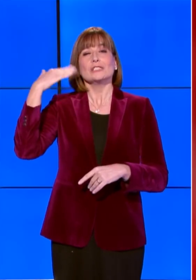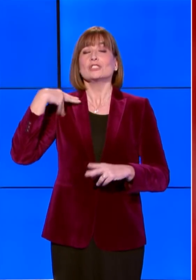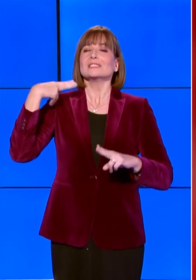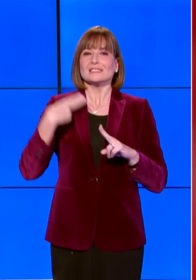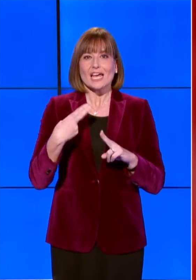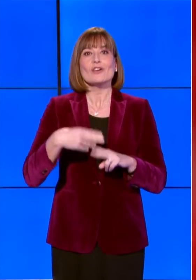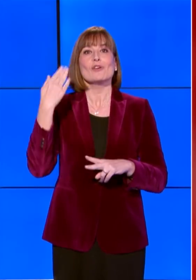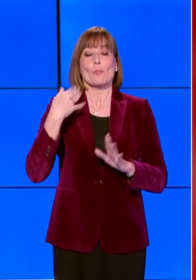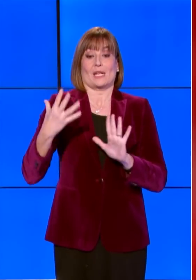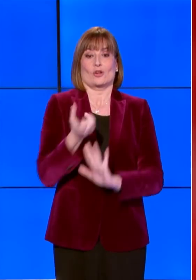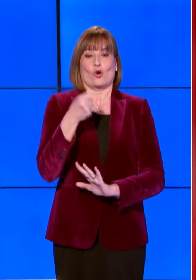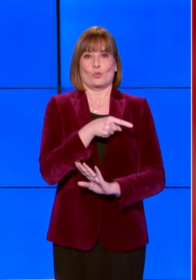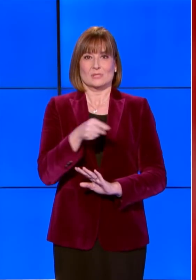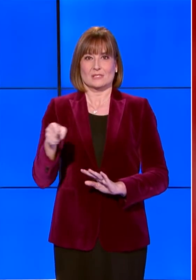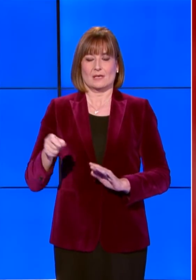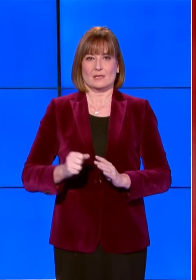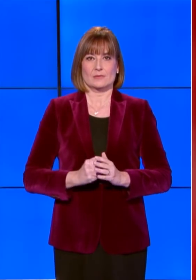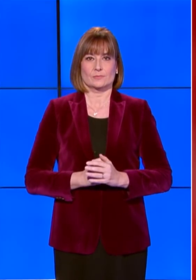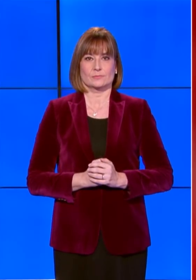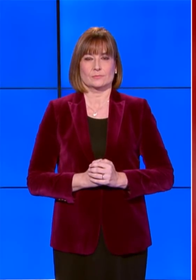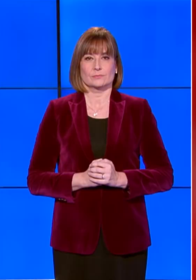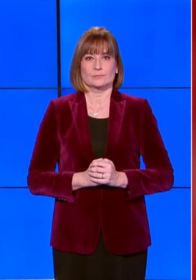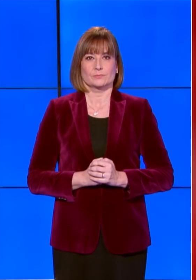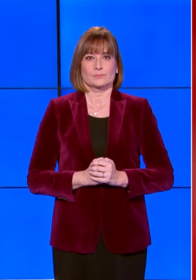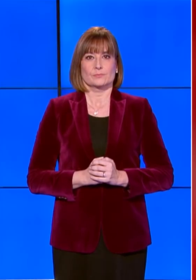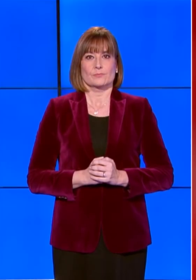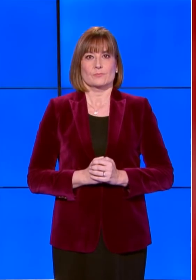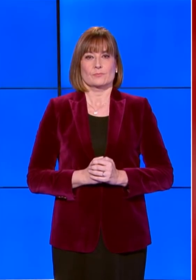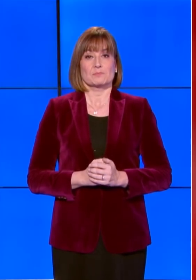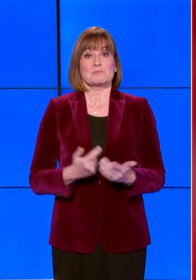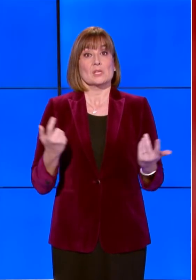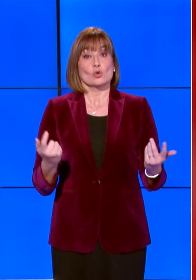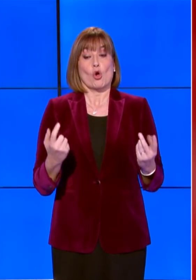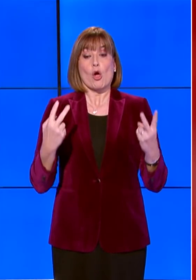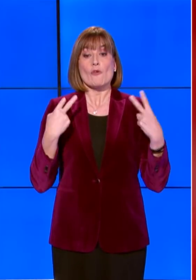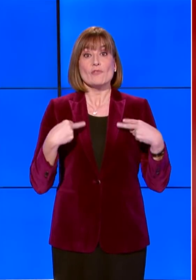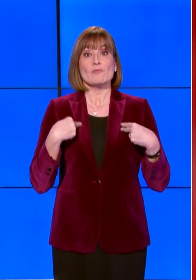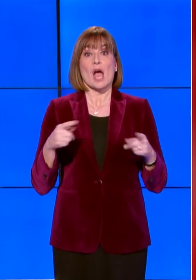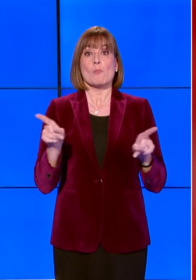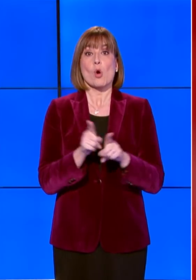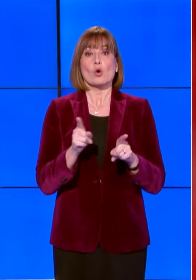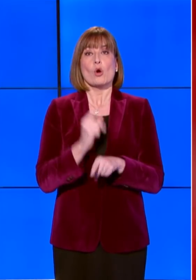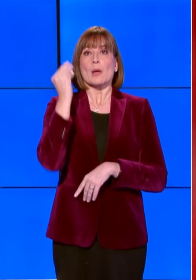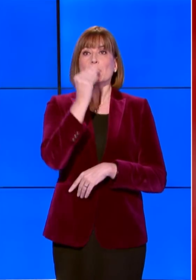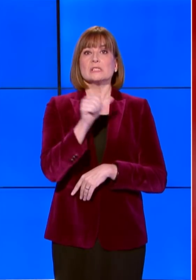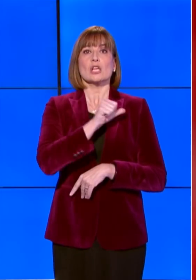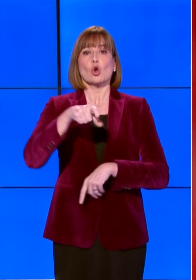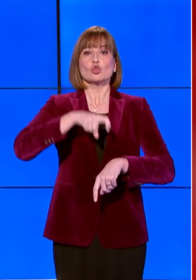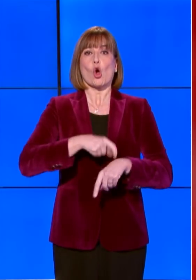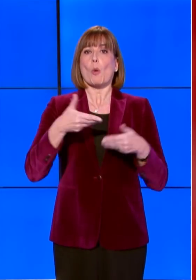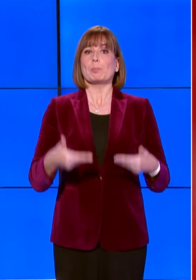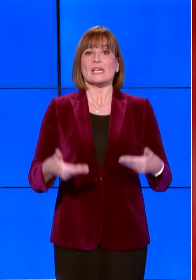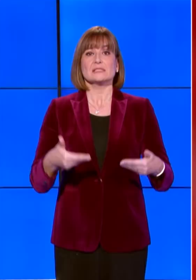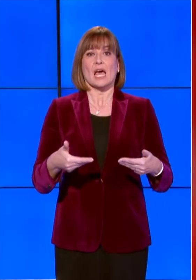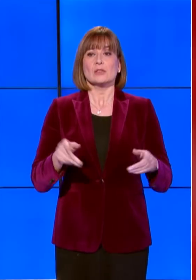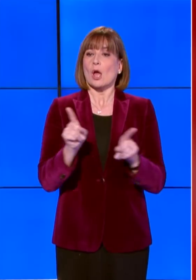necessari per conseguirle. Non possiamo vivere nella trappola di un eterno presente, quasi